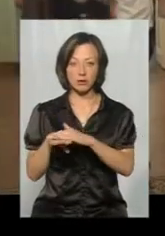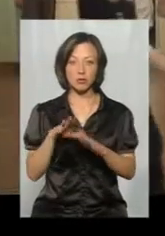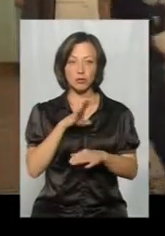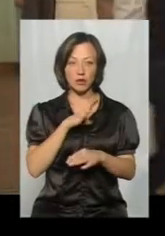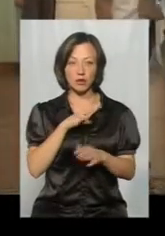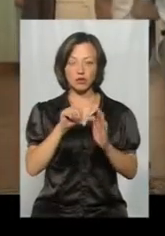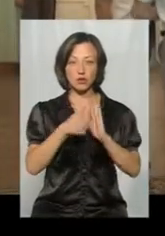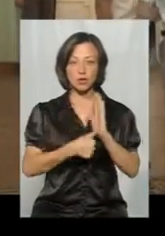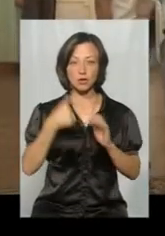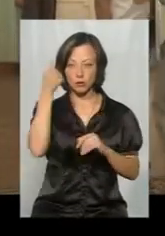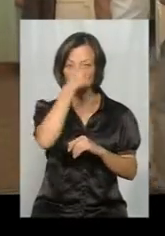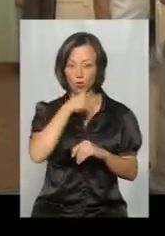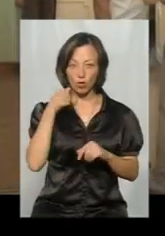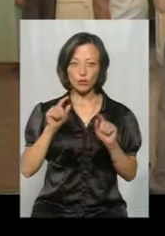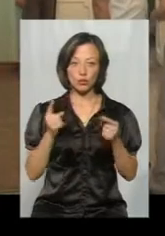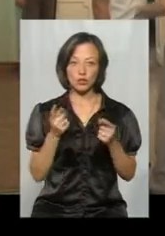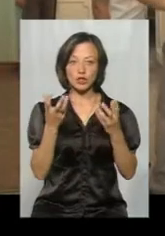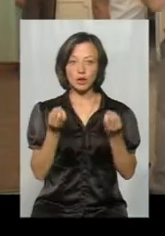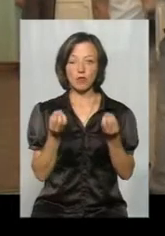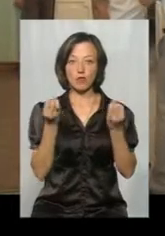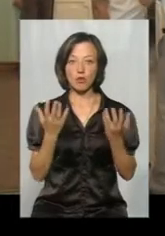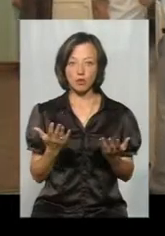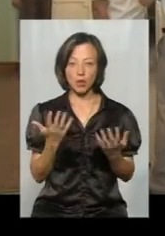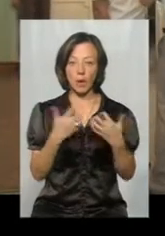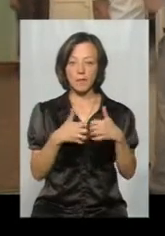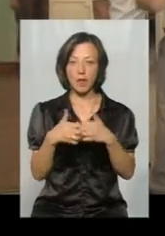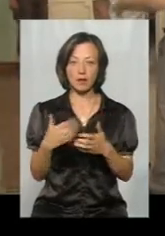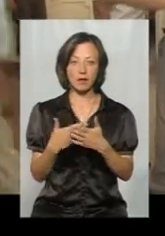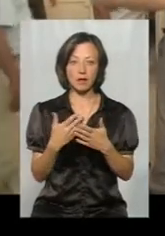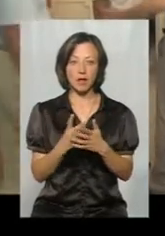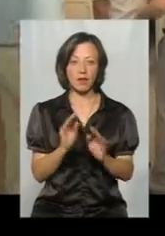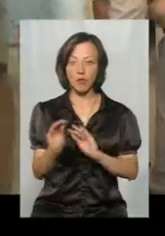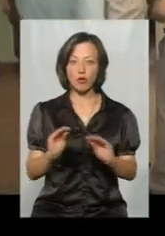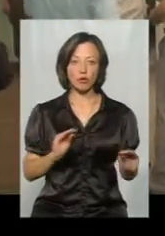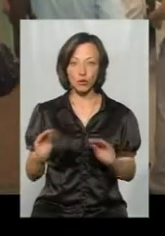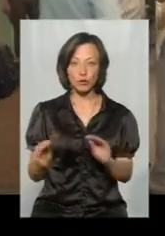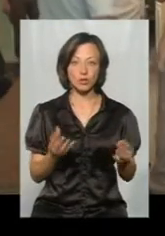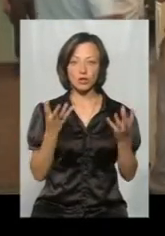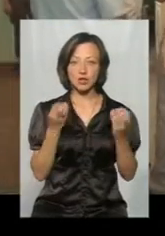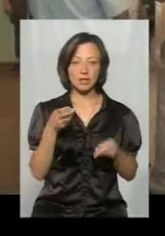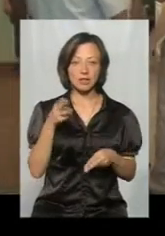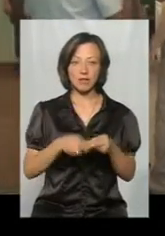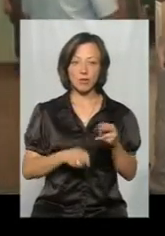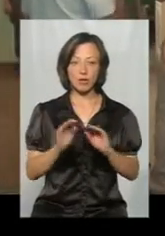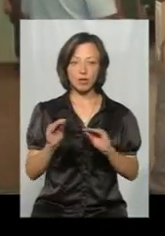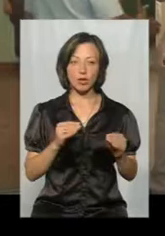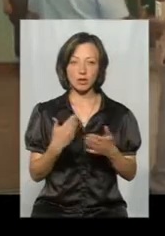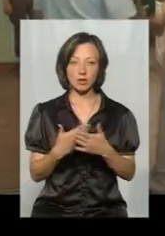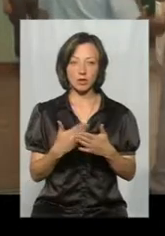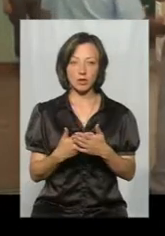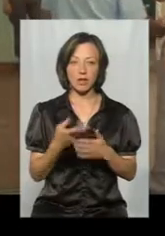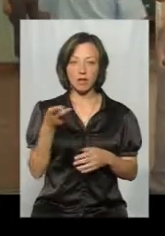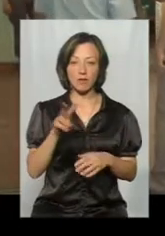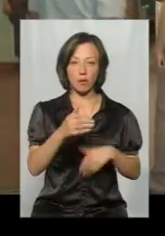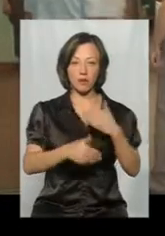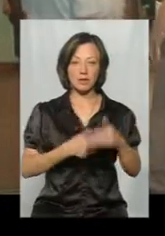збереженні від 16 року. Тому що вони ще просто, поки це обладнання, до прикладу, не вмонтовано, тому що ще не завершить монтаж, до прикладу, двох